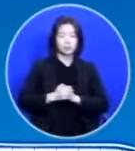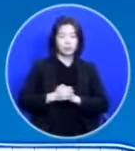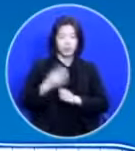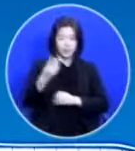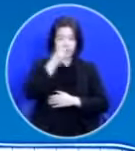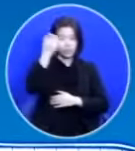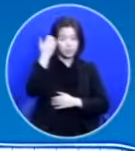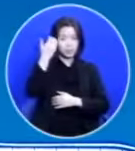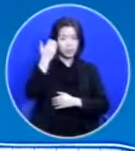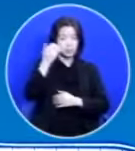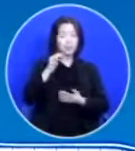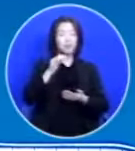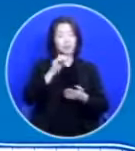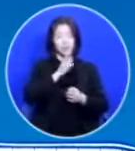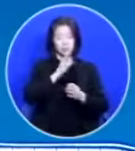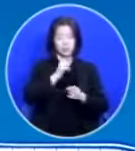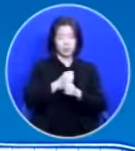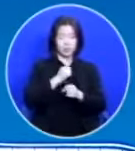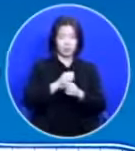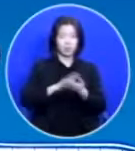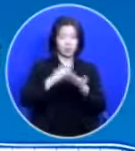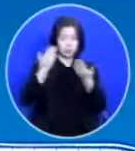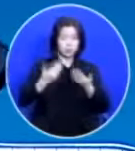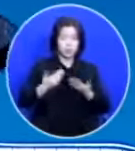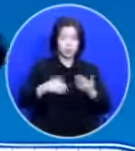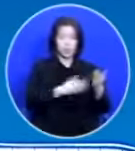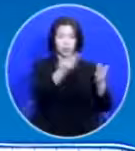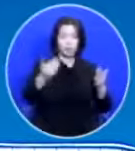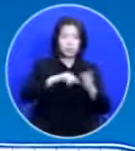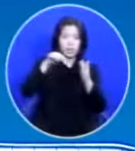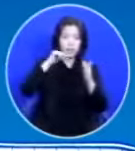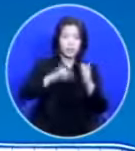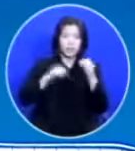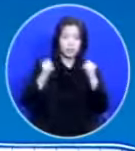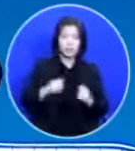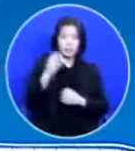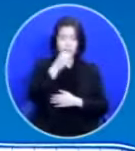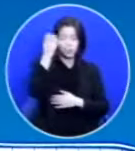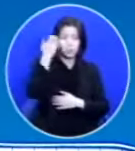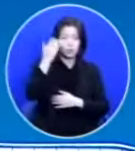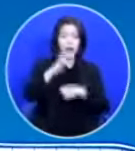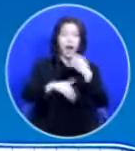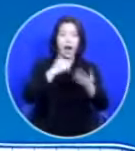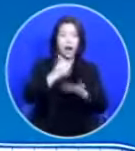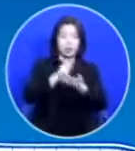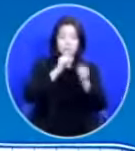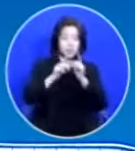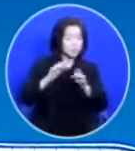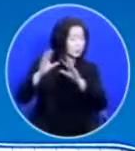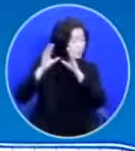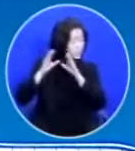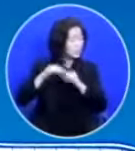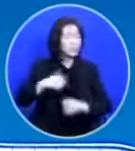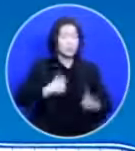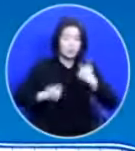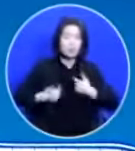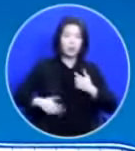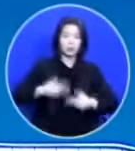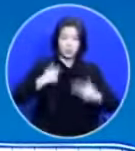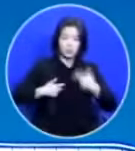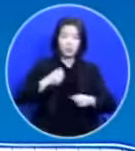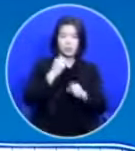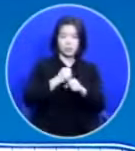성령님이세요 여러분 안에 계시는 성령께서 지금 여러분 안에 하나님의 말씀을 듣기를 기뻐하고 즐거워하게